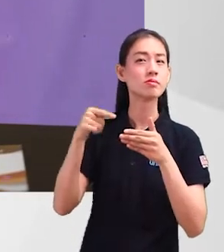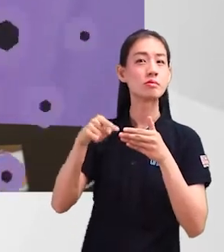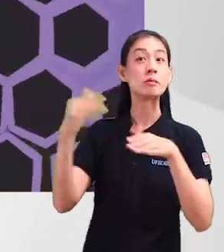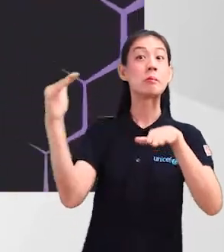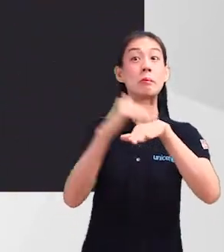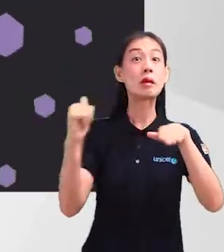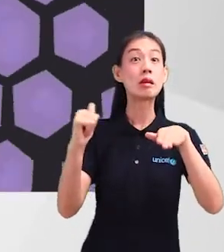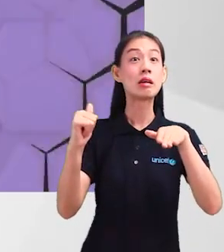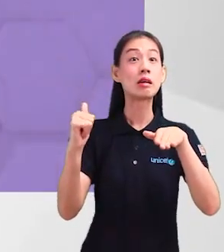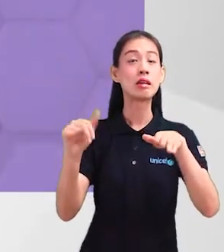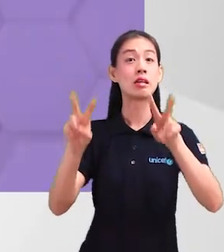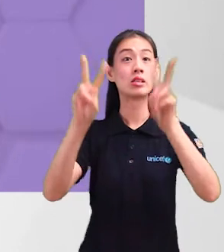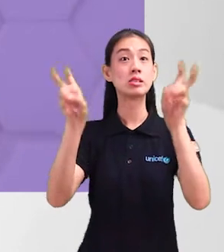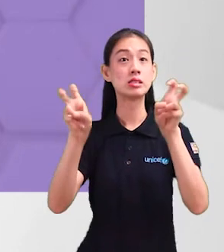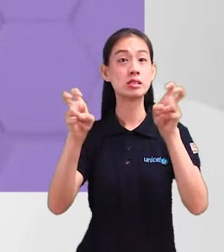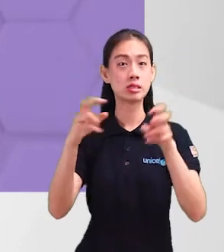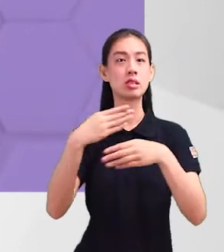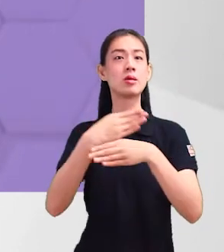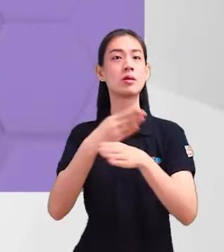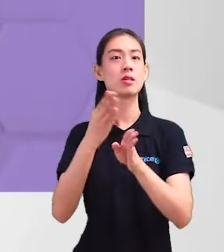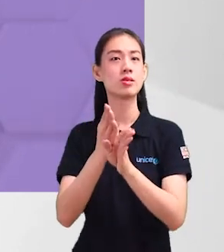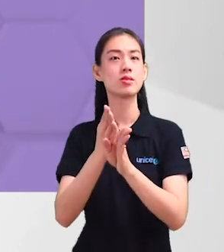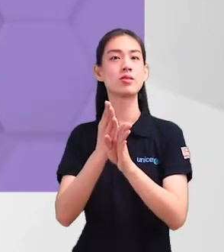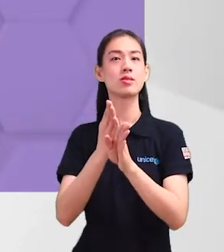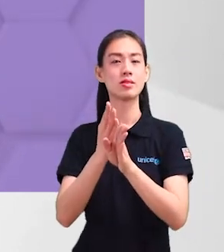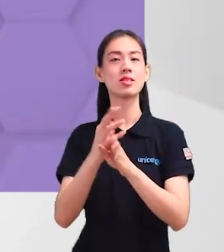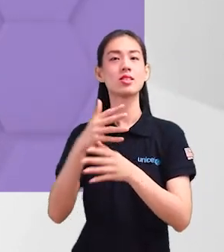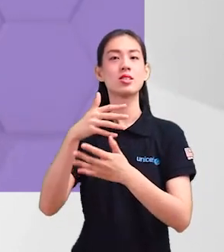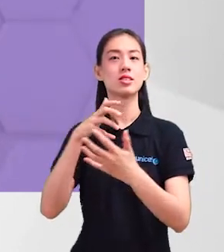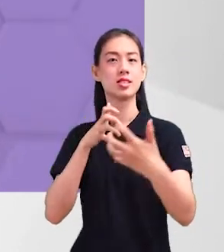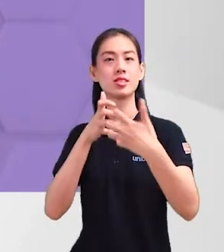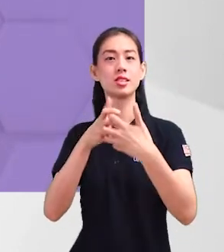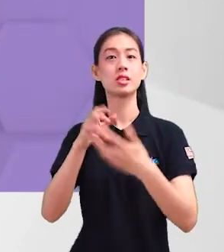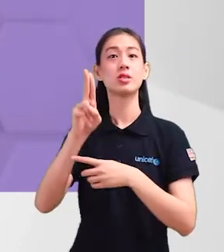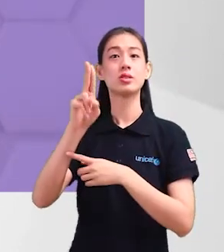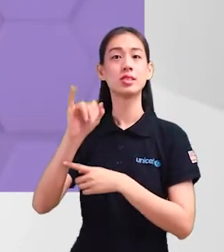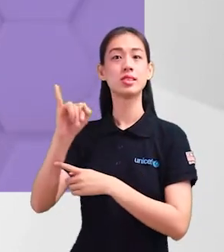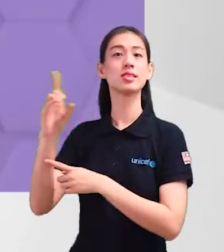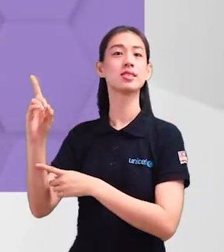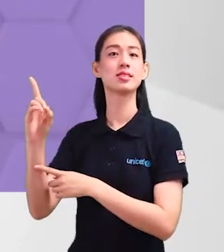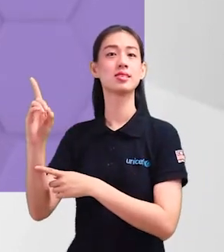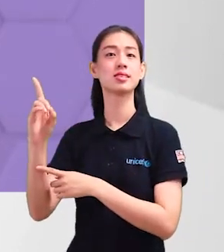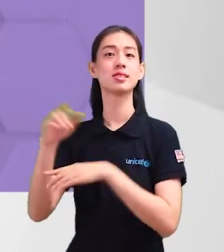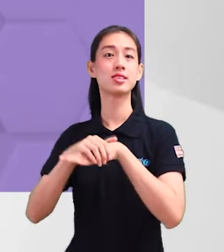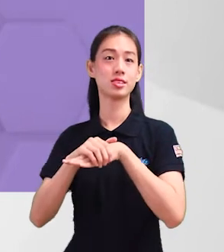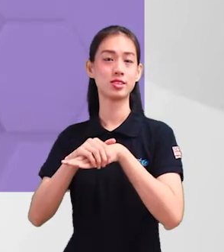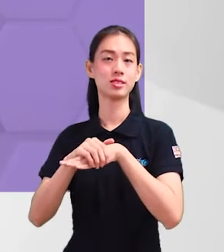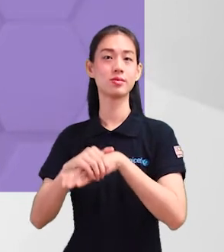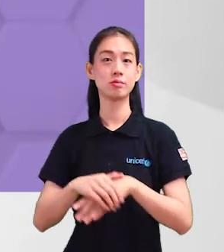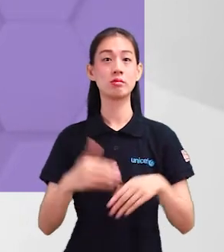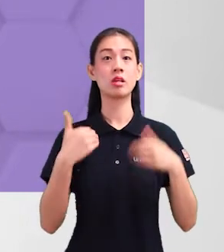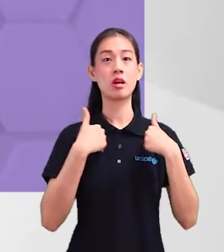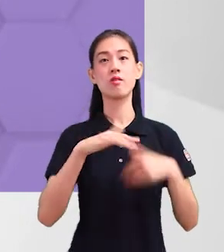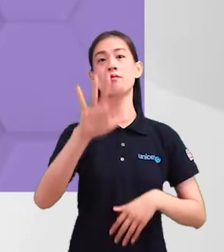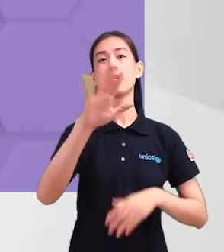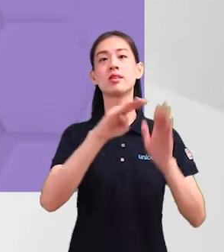laman web tersebut. Inilah dipanggil sebagai reka bentuk interaktif pengguna atau dalam bahasa Inggeris, User Interaction Design. Terdapat